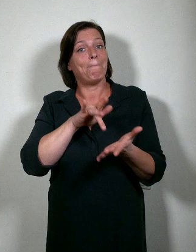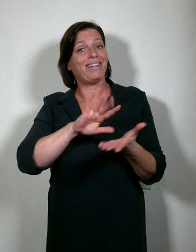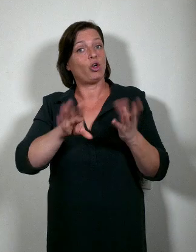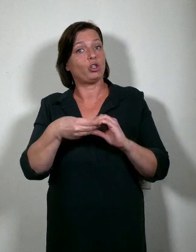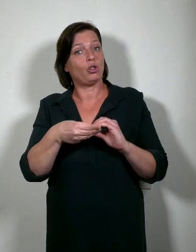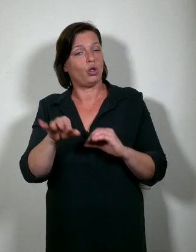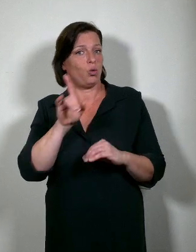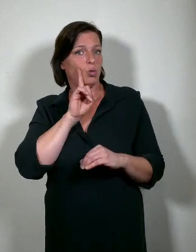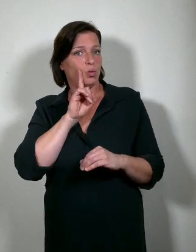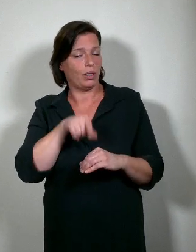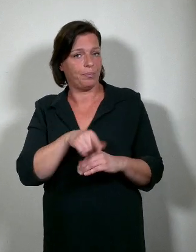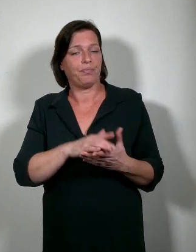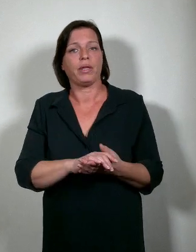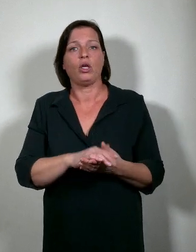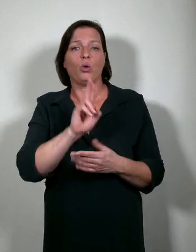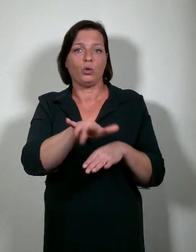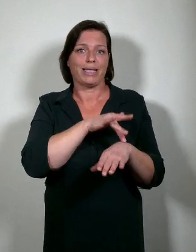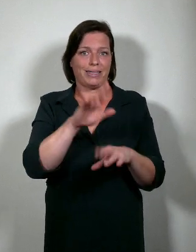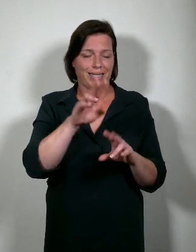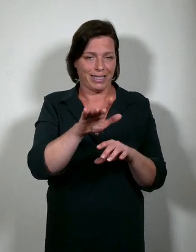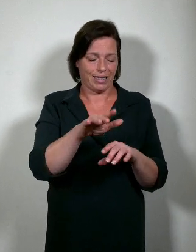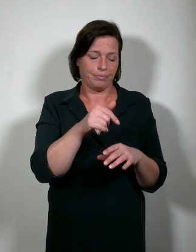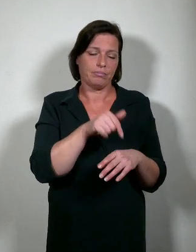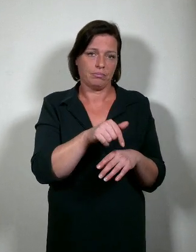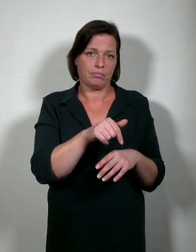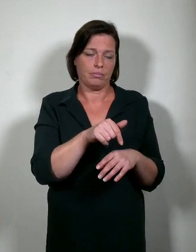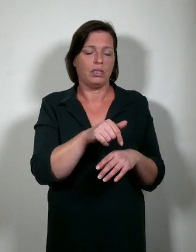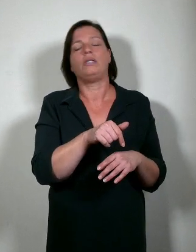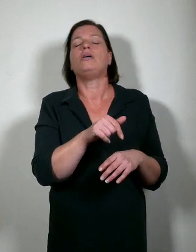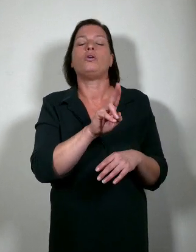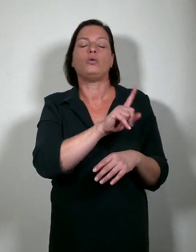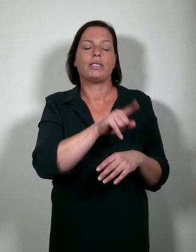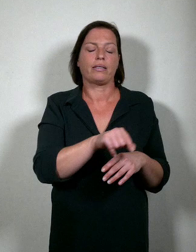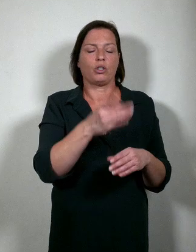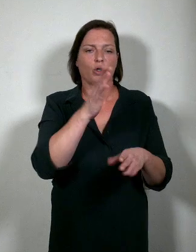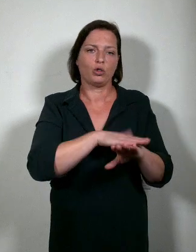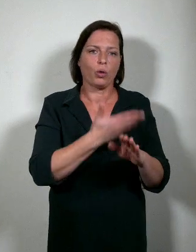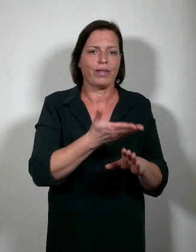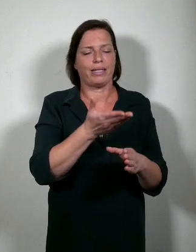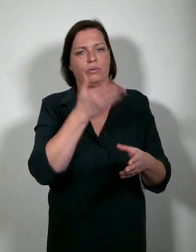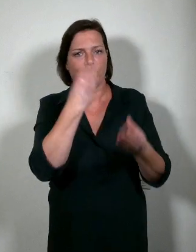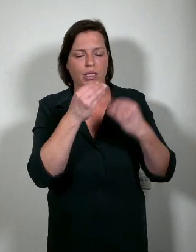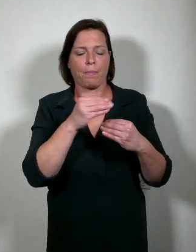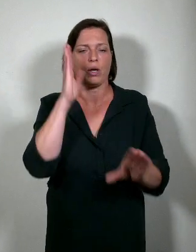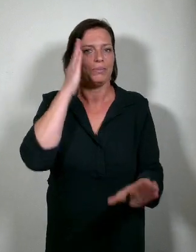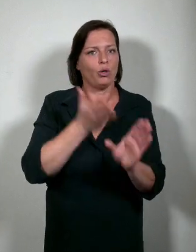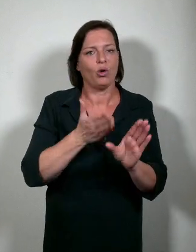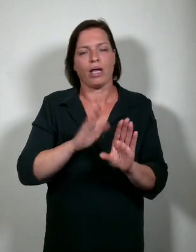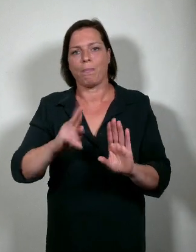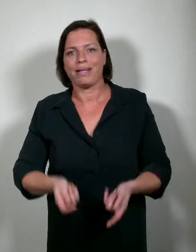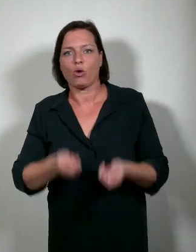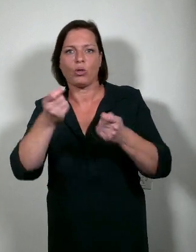vinden we dan het UZ Gent, de faculteiten geneeskunde en gezondheidswetenschappen, farmaceutische wetenschappen, psychologie en